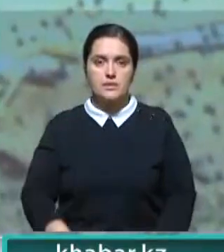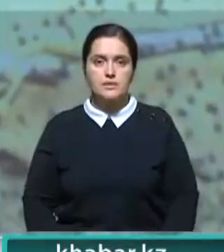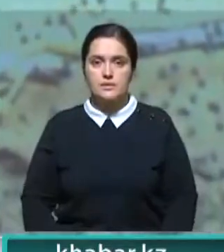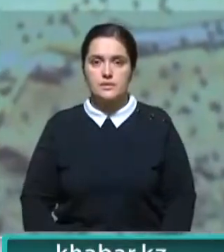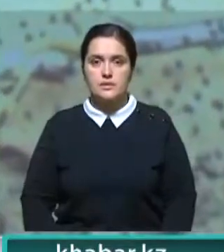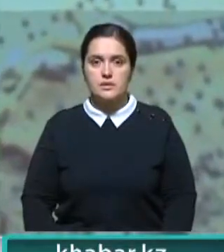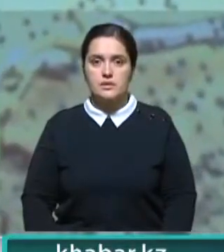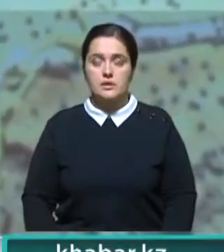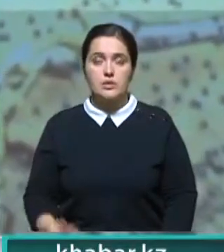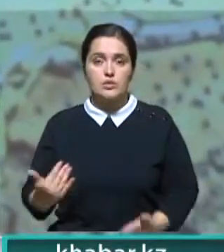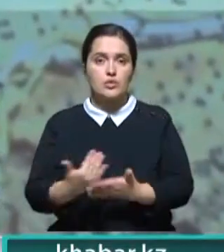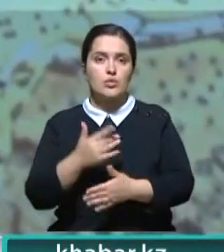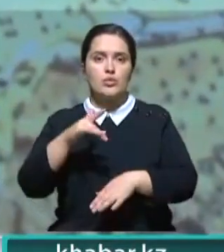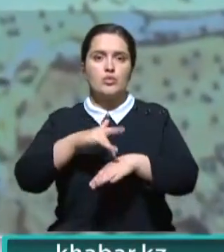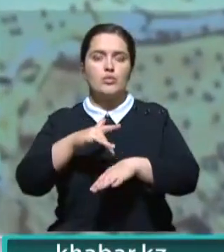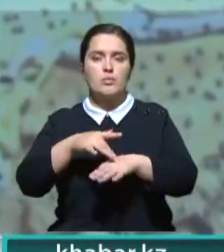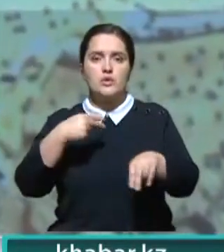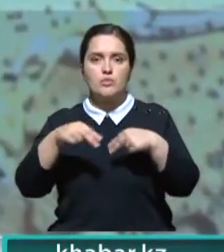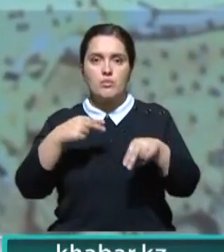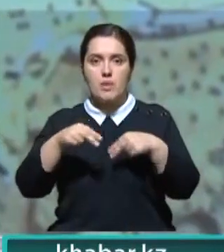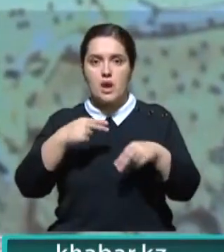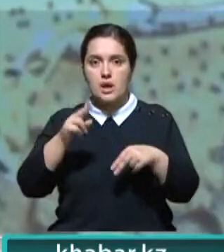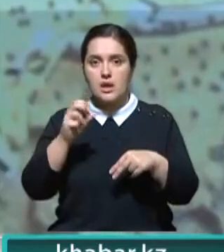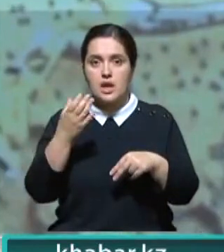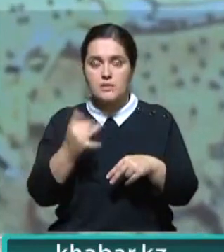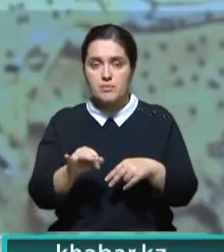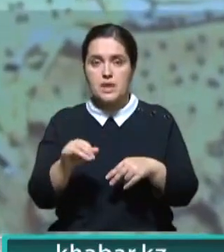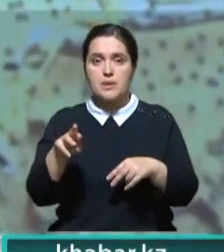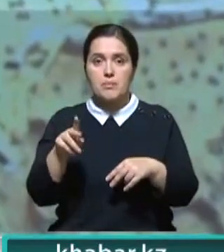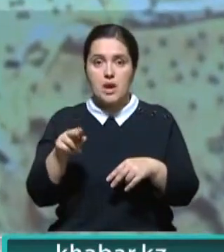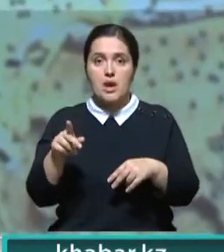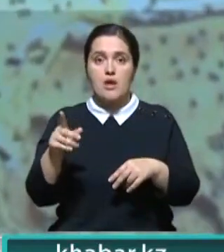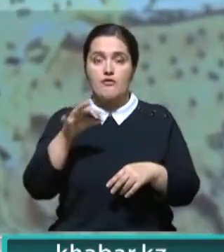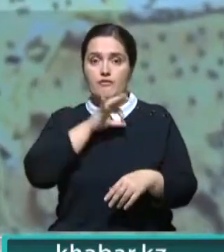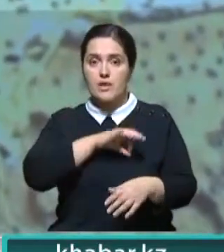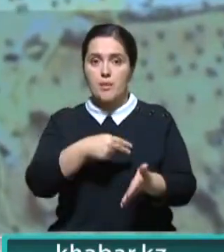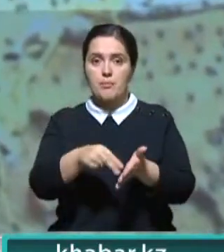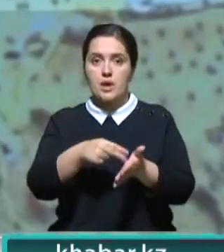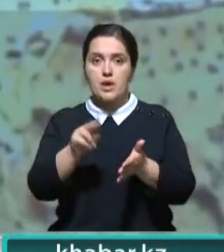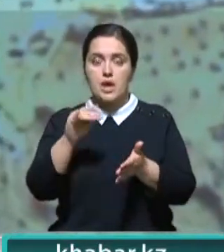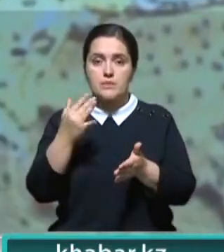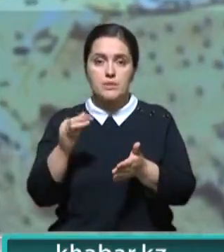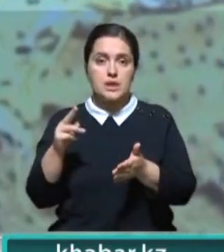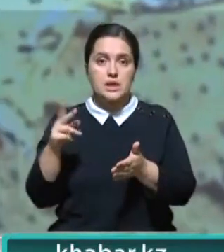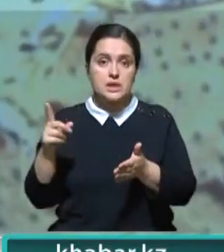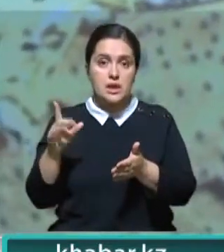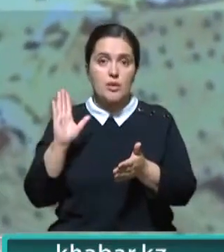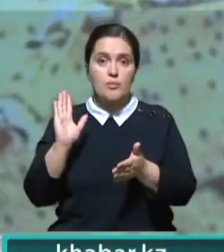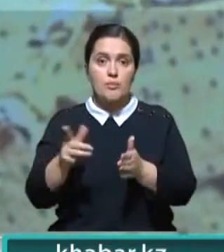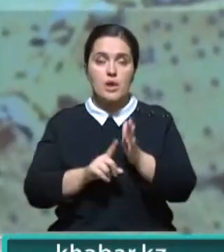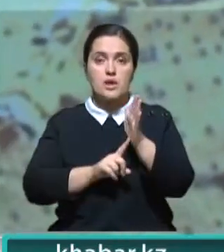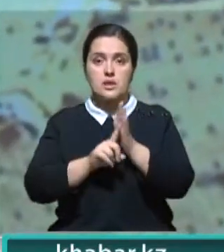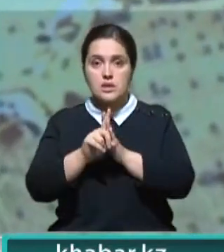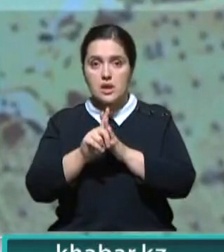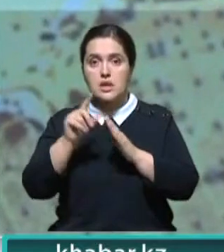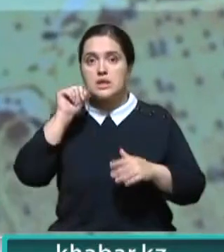А теперь новость для любителей шоппинга. Каспий Жума, любимый всеми праздник выгодных покупок от Каспий Киезет, вновь пройдет по